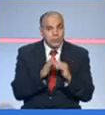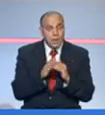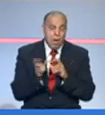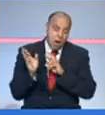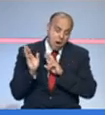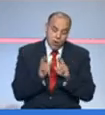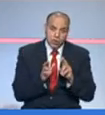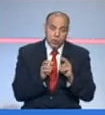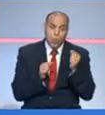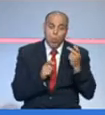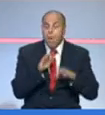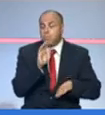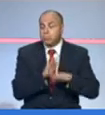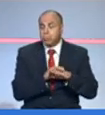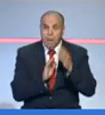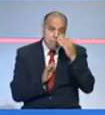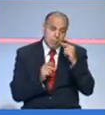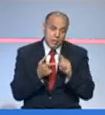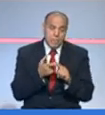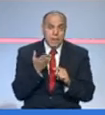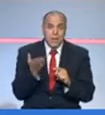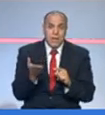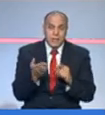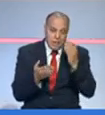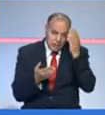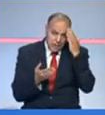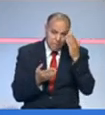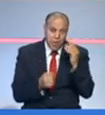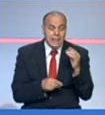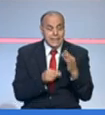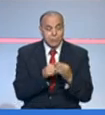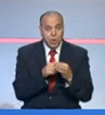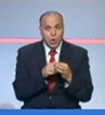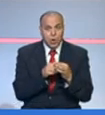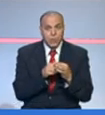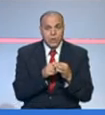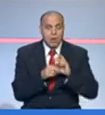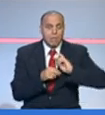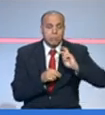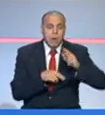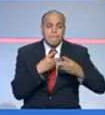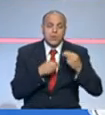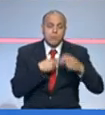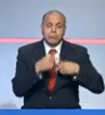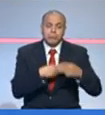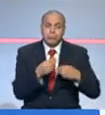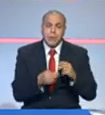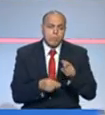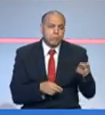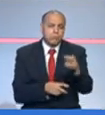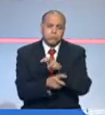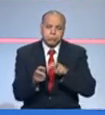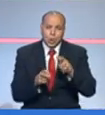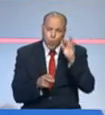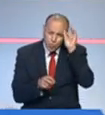يرجعنا الأرقام عالية خاصة وأنه نعرف في شهر سبتمبر التنقل والحركية متاع الناس مش تزيد من بلاد لبلاد